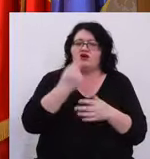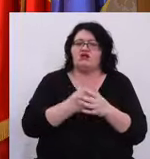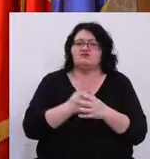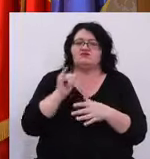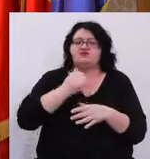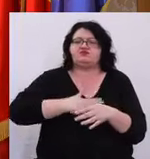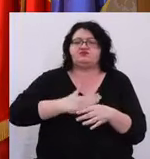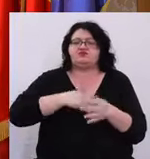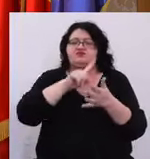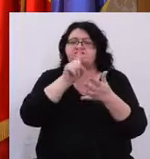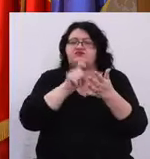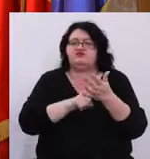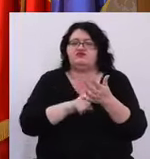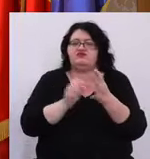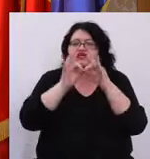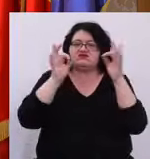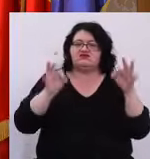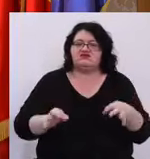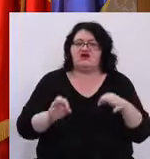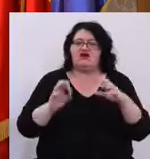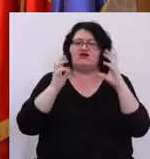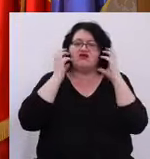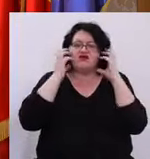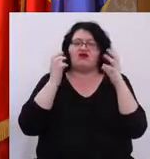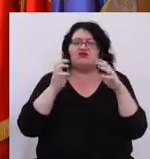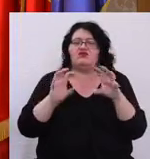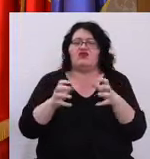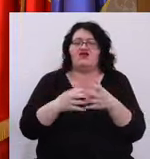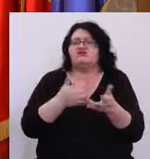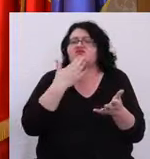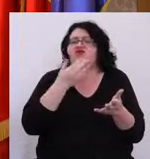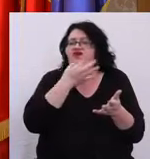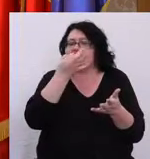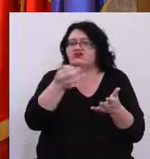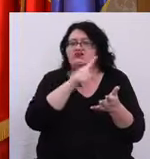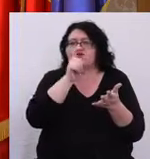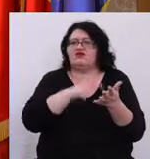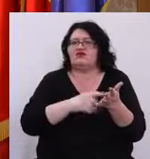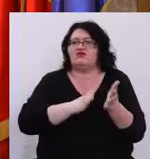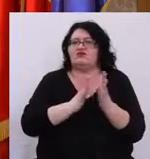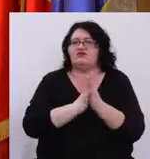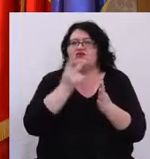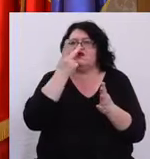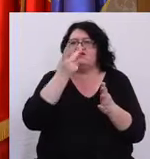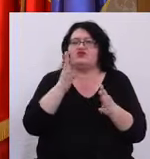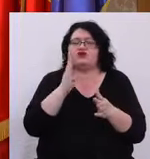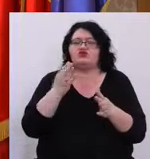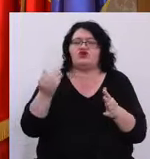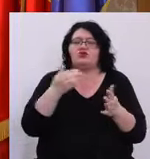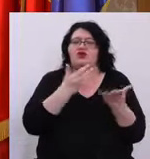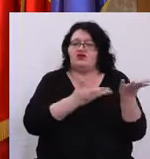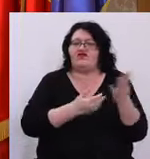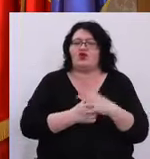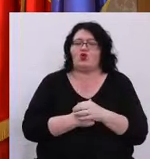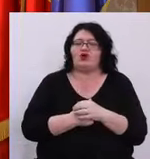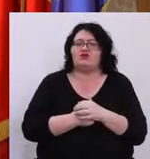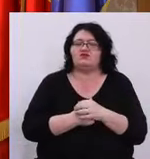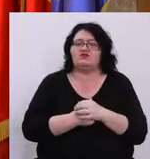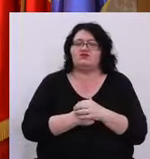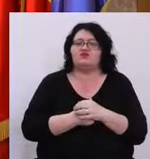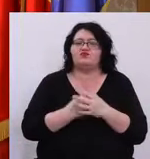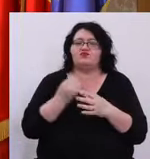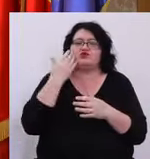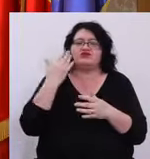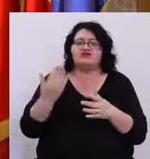care au venit Și care vor să pună întrebări Și eu văd pe doamna Brându Șarmanca Vă rog Da,